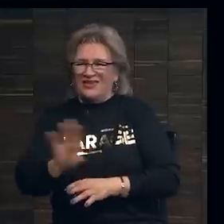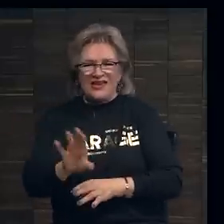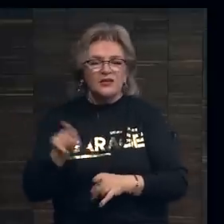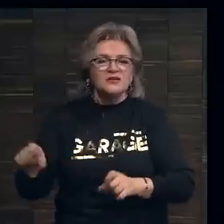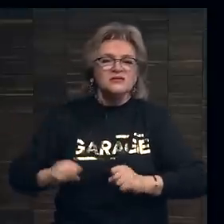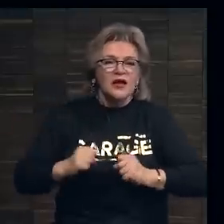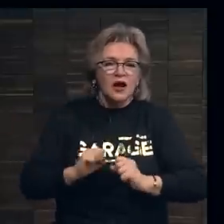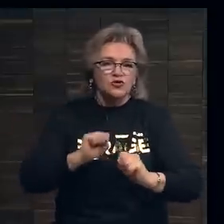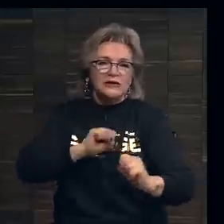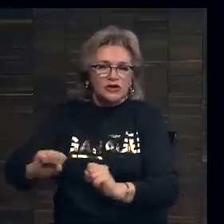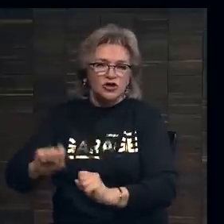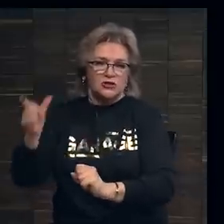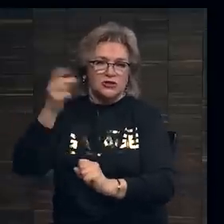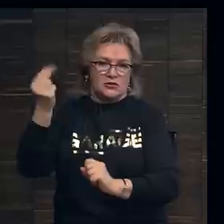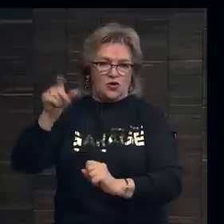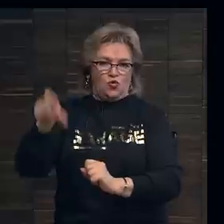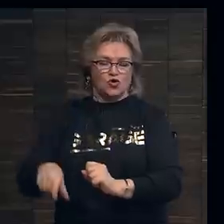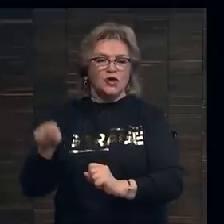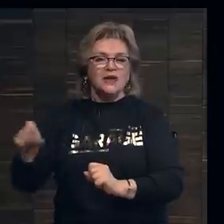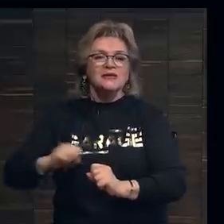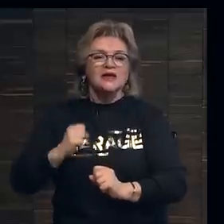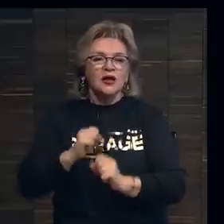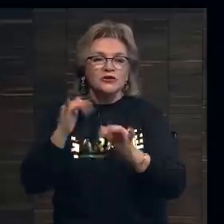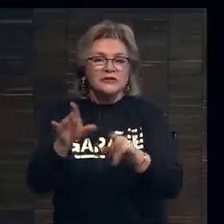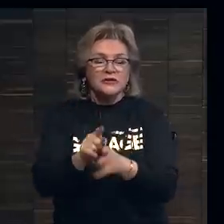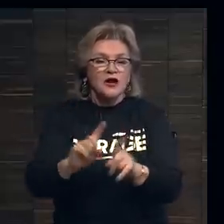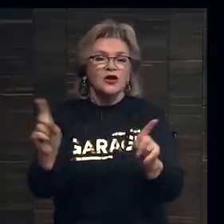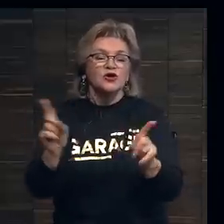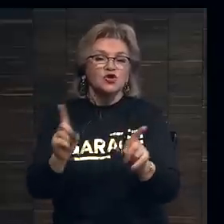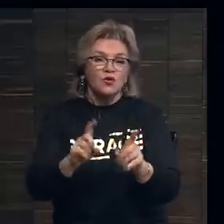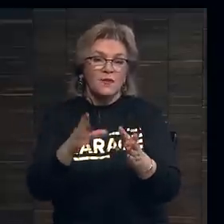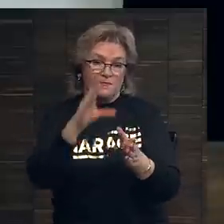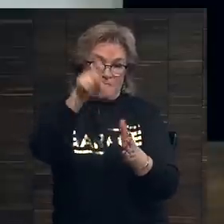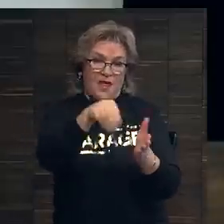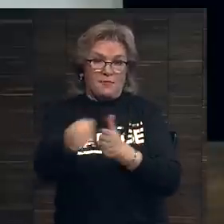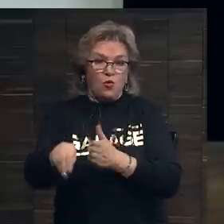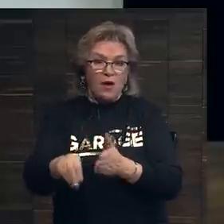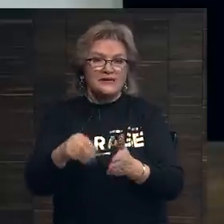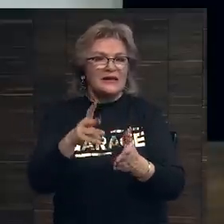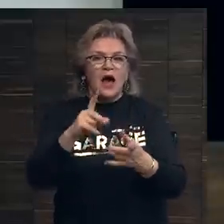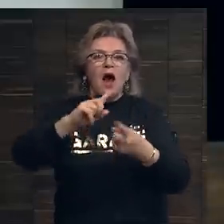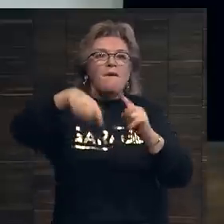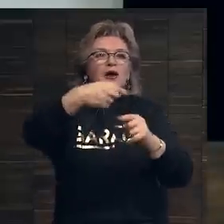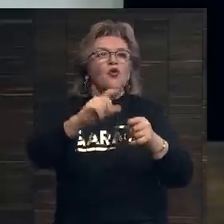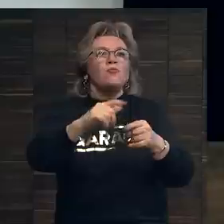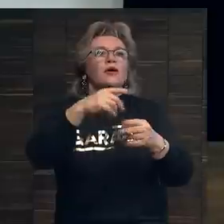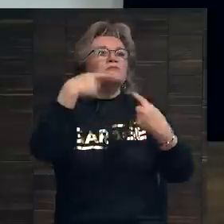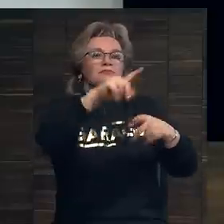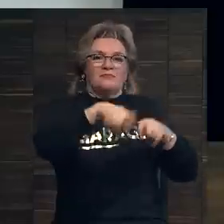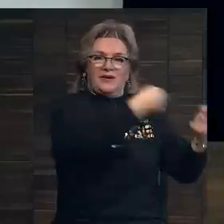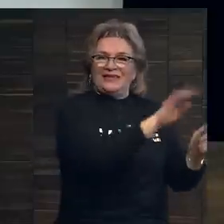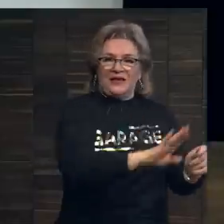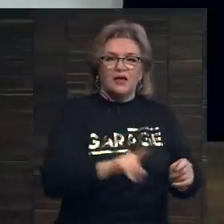а потому что они стараются защитить художника. Они стараются сделать так, чтобы покупатель не перепродал потом сразу эту работу.